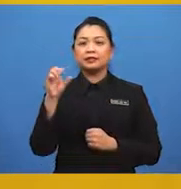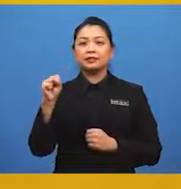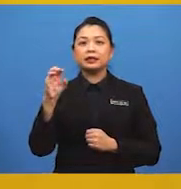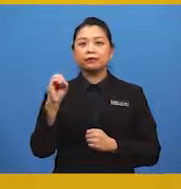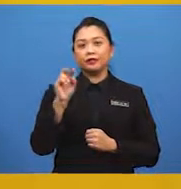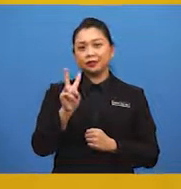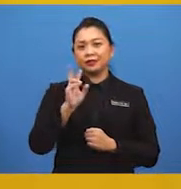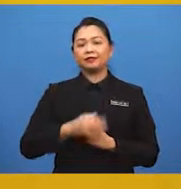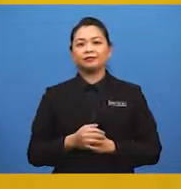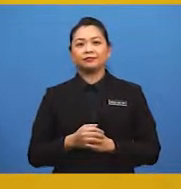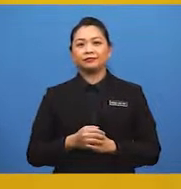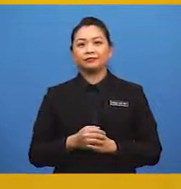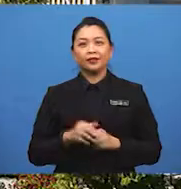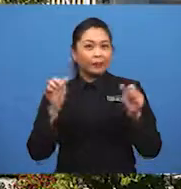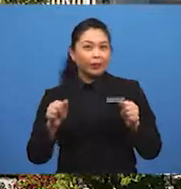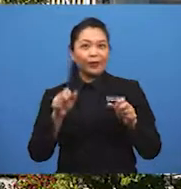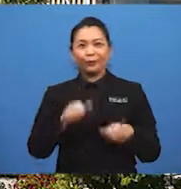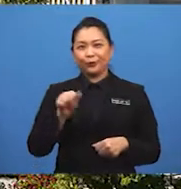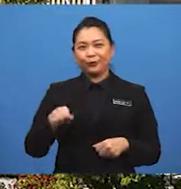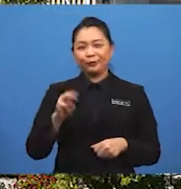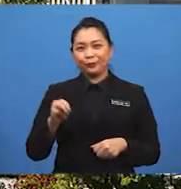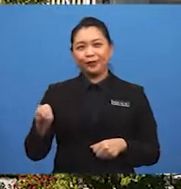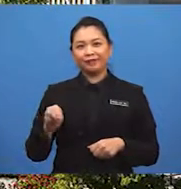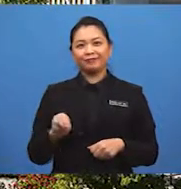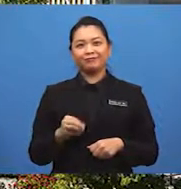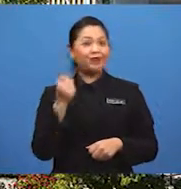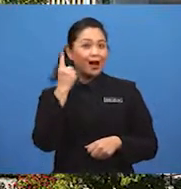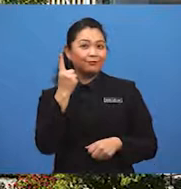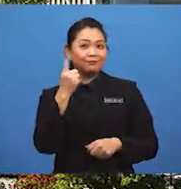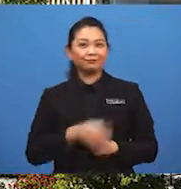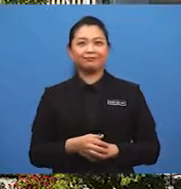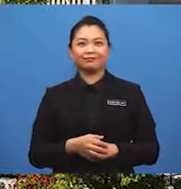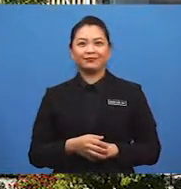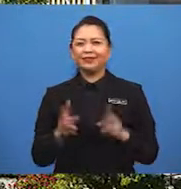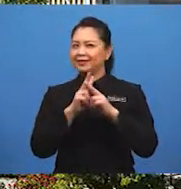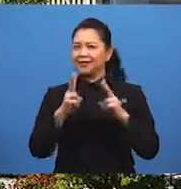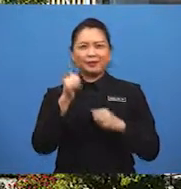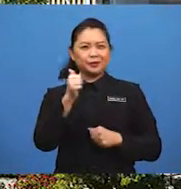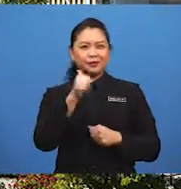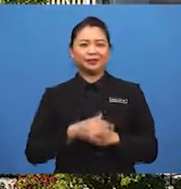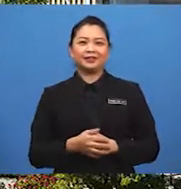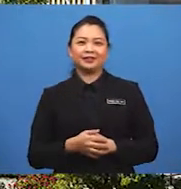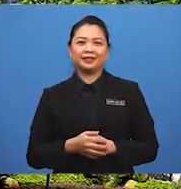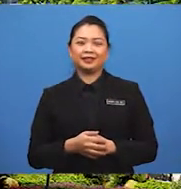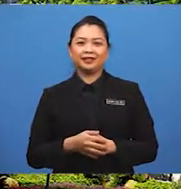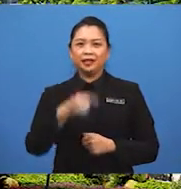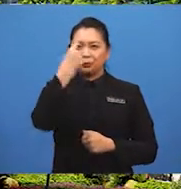sulfur dioksida. Boleh murid-murid? Faham? Sangat bagus.